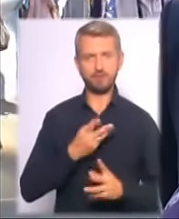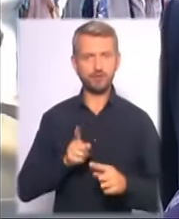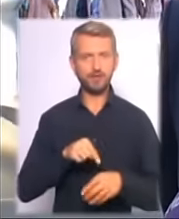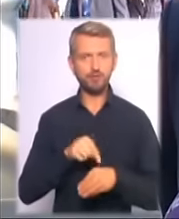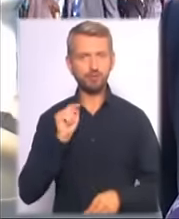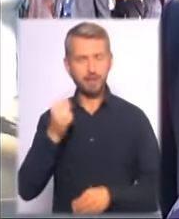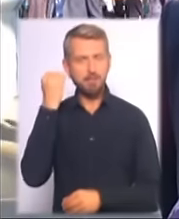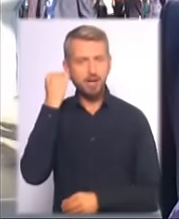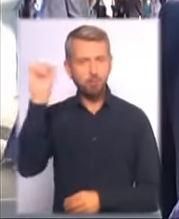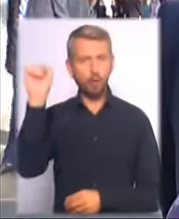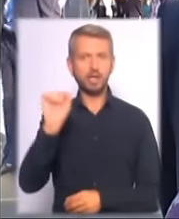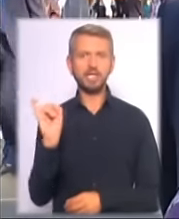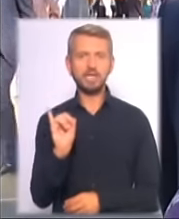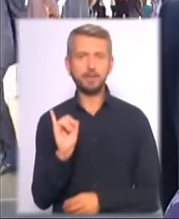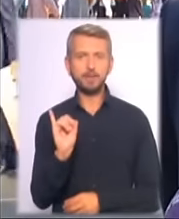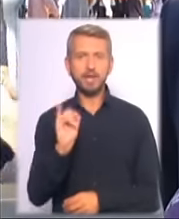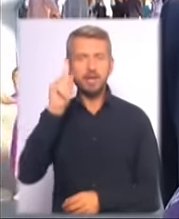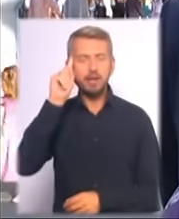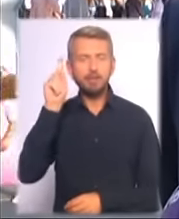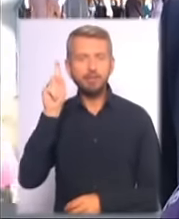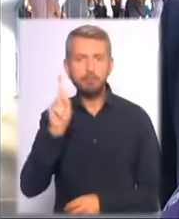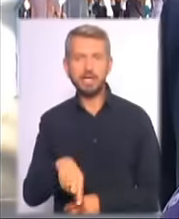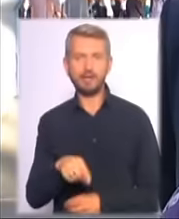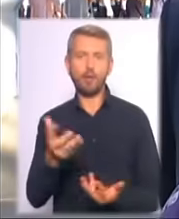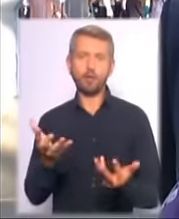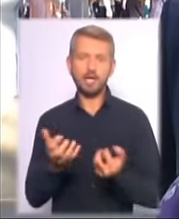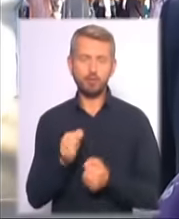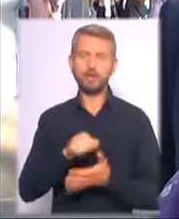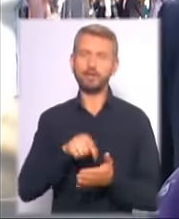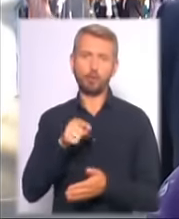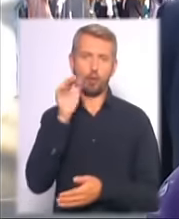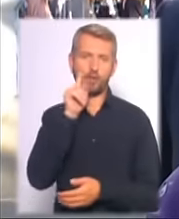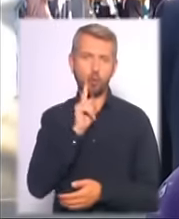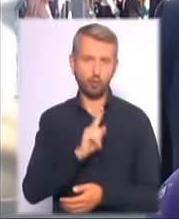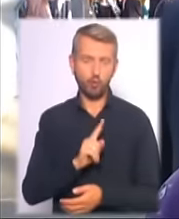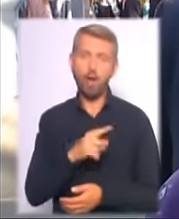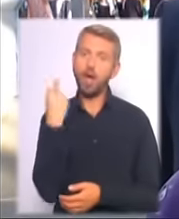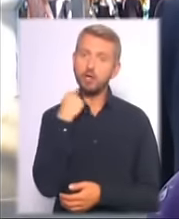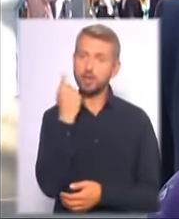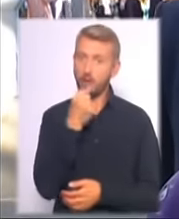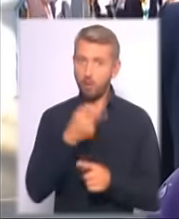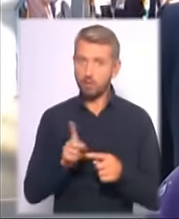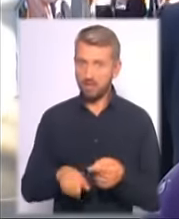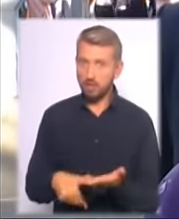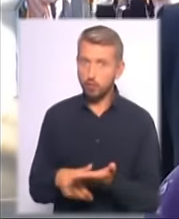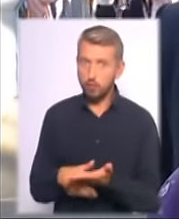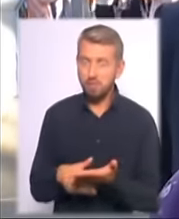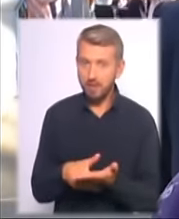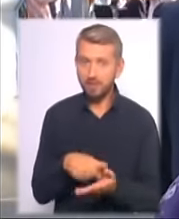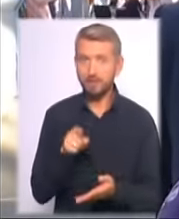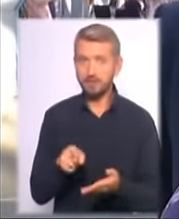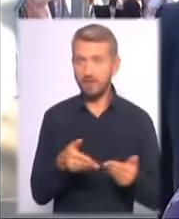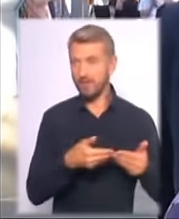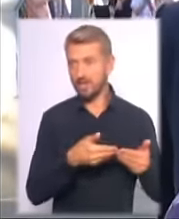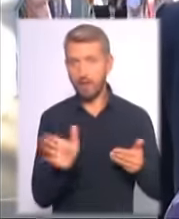перемоги і вміння отримувати від цього насолоду. Ну, а англійська мова – це інструмент, звичайно, тому що це відкриває